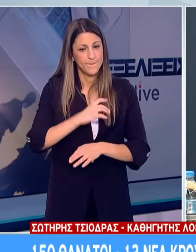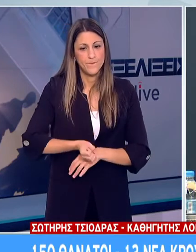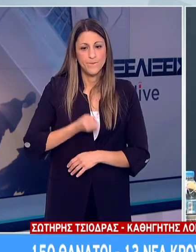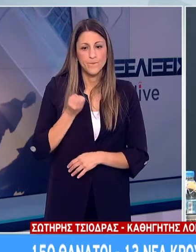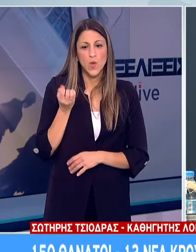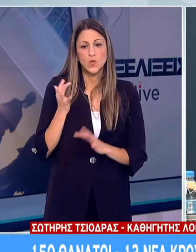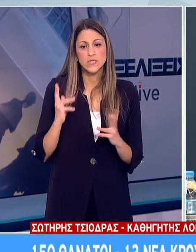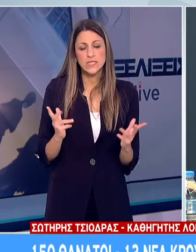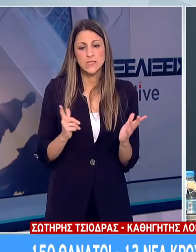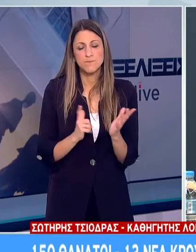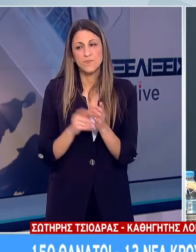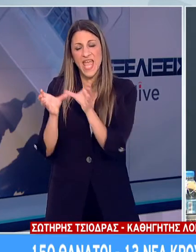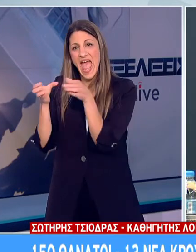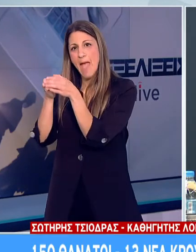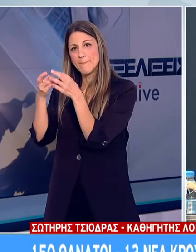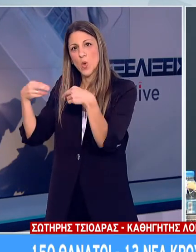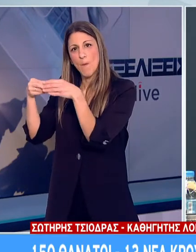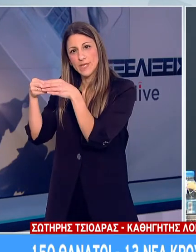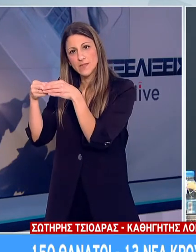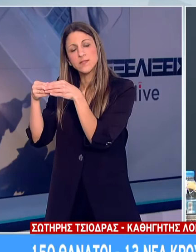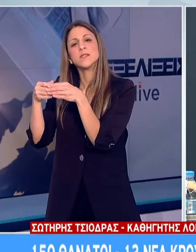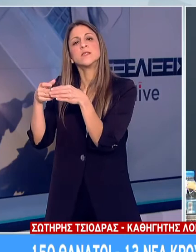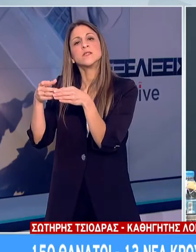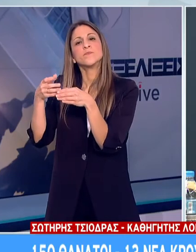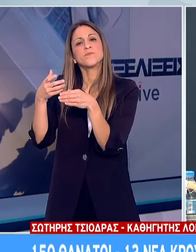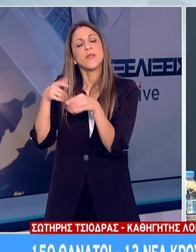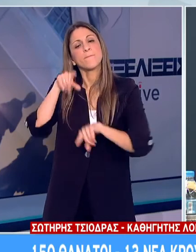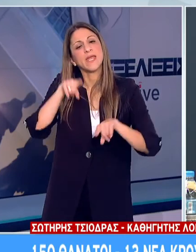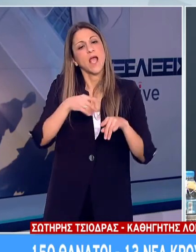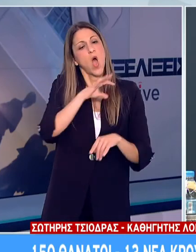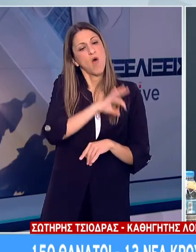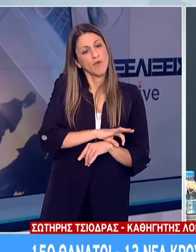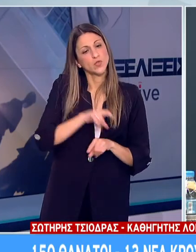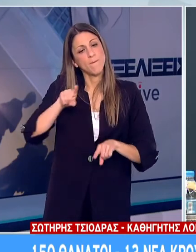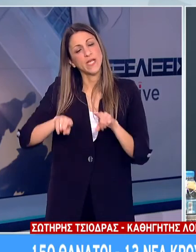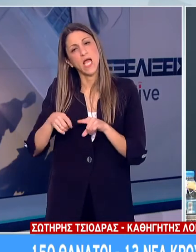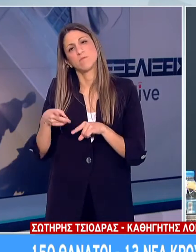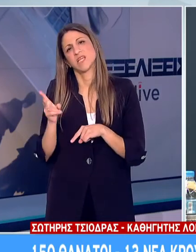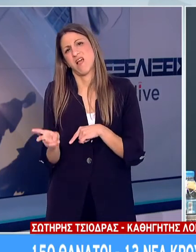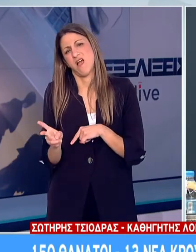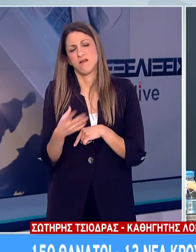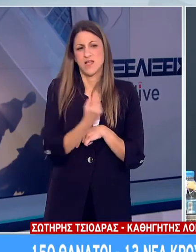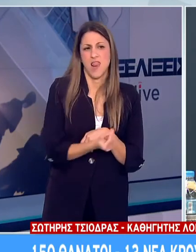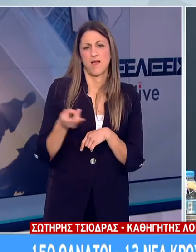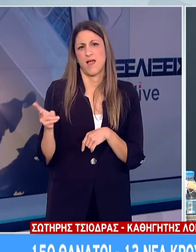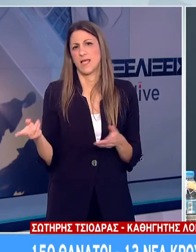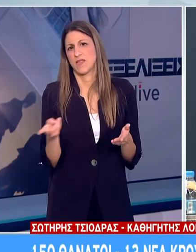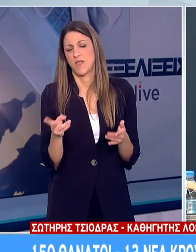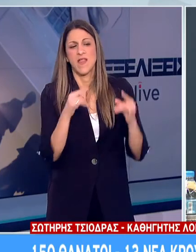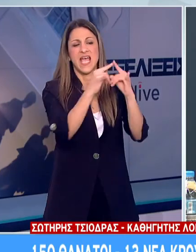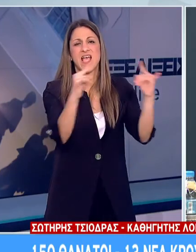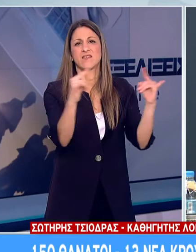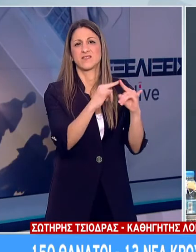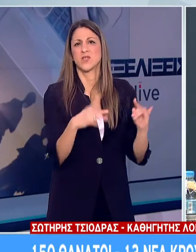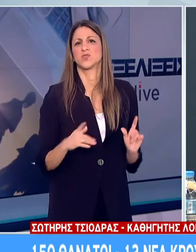νομίζω θα σας αναφέρω την τοποθέτηση της Επιτροπής για αυτό το θέμα υπάρχουν υπέρ φυσικά και κατά ένας χώρος που μπορεί να λειτουργήσει απομονωμένα για τα παιδιά ένας